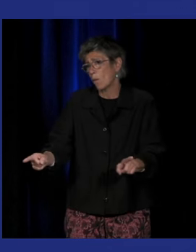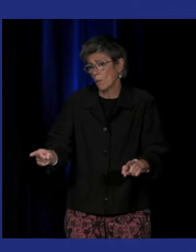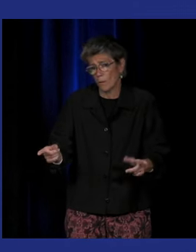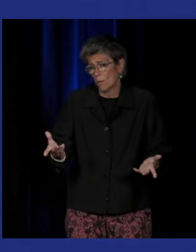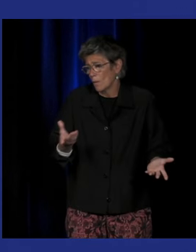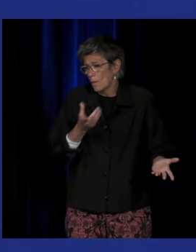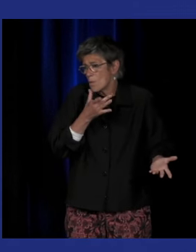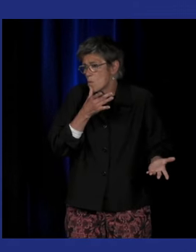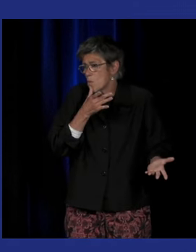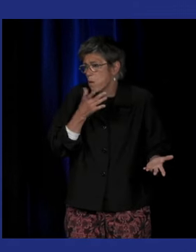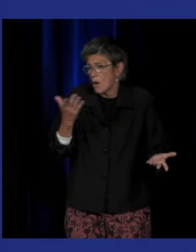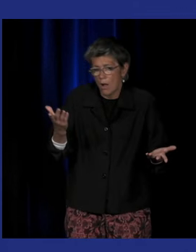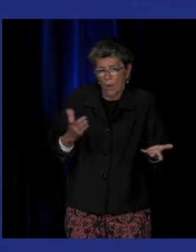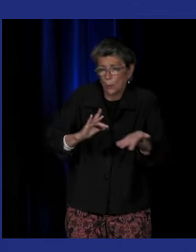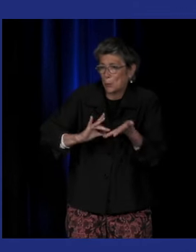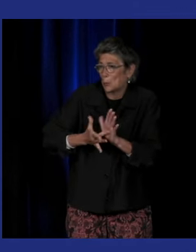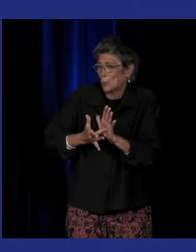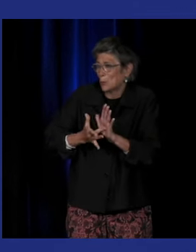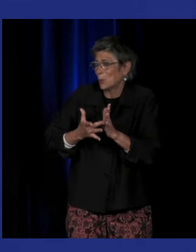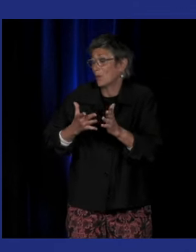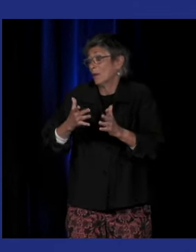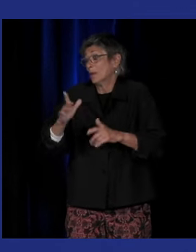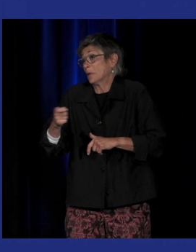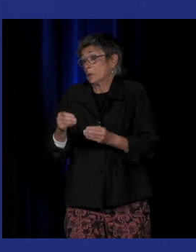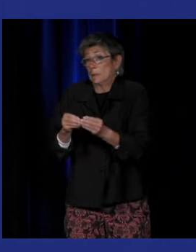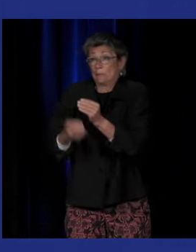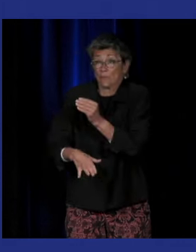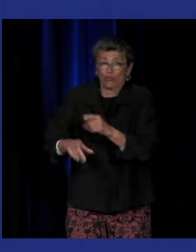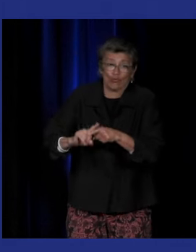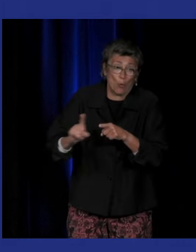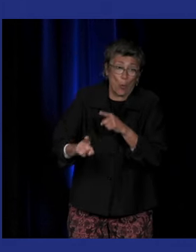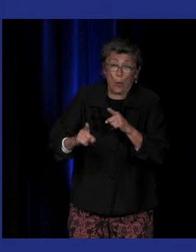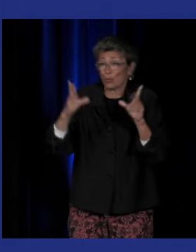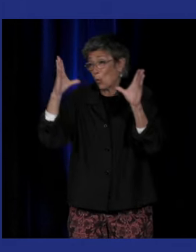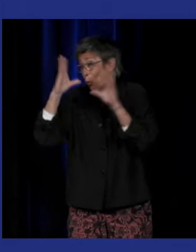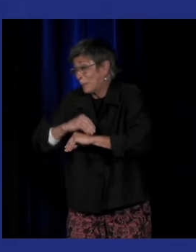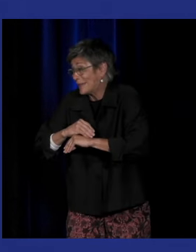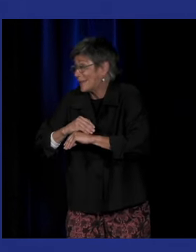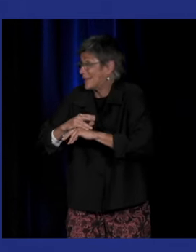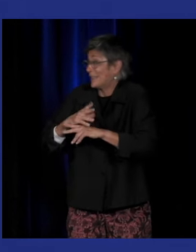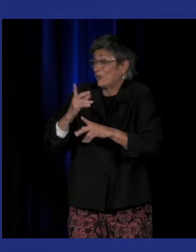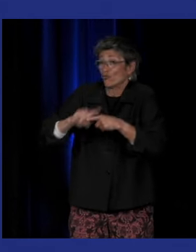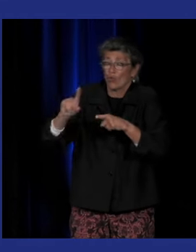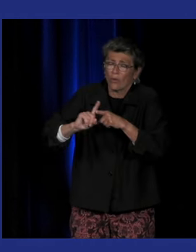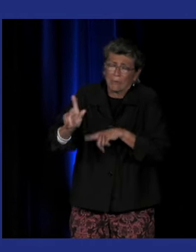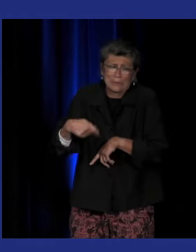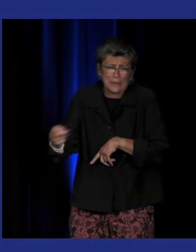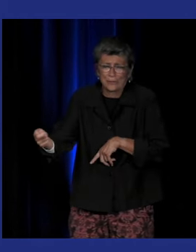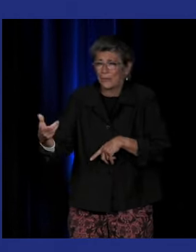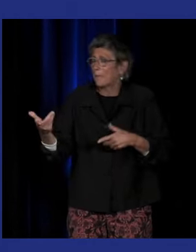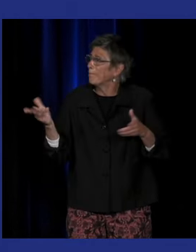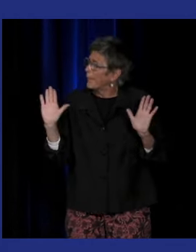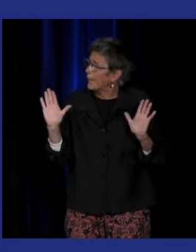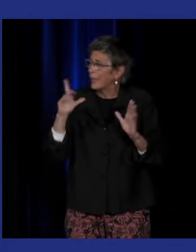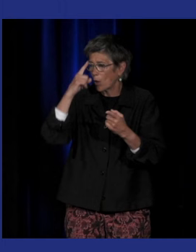faire mention. Et bien sûr, on va oublier probablement beaucoup des choses. Mais notre